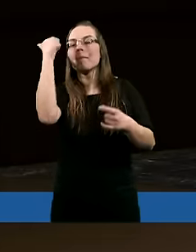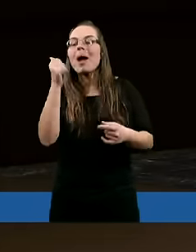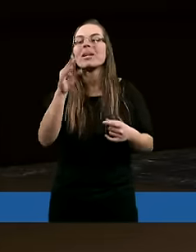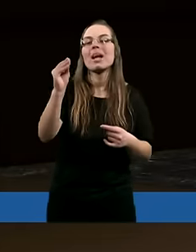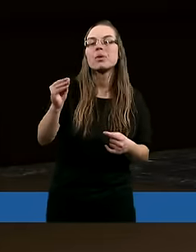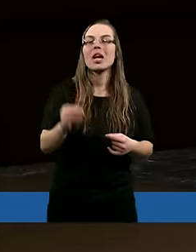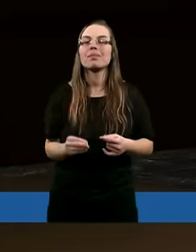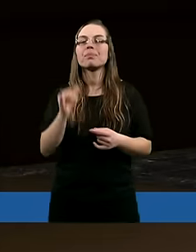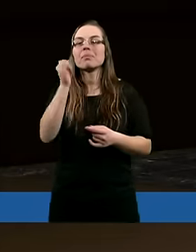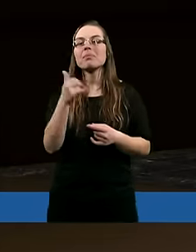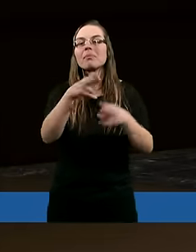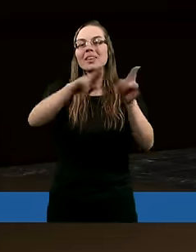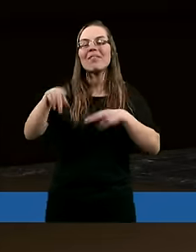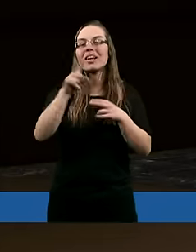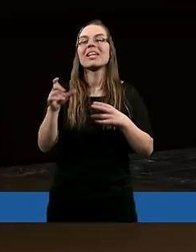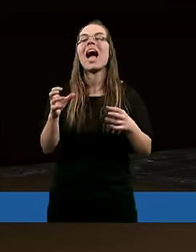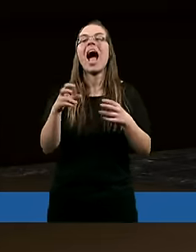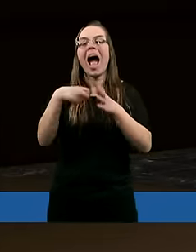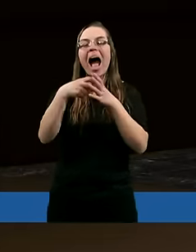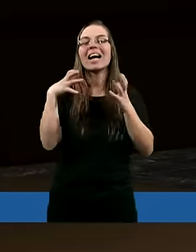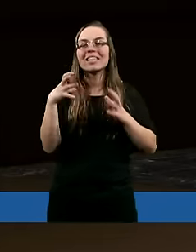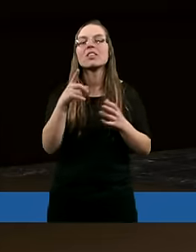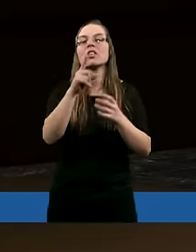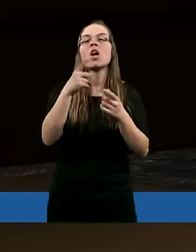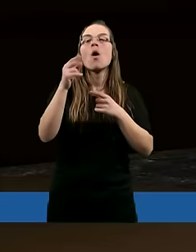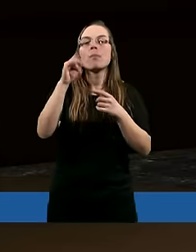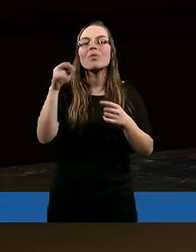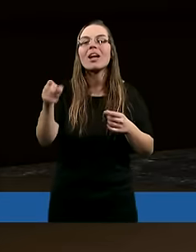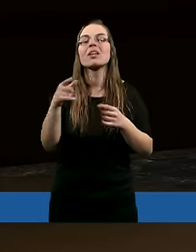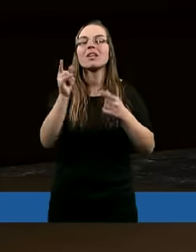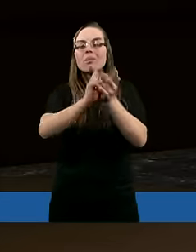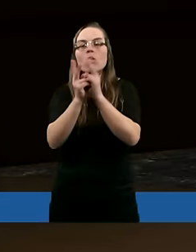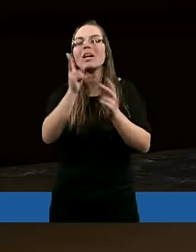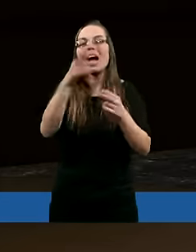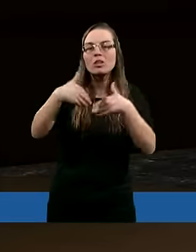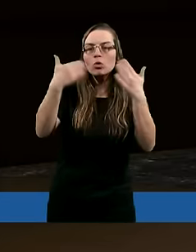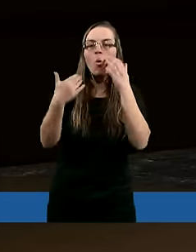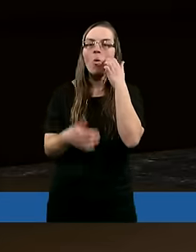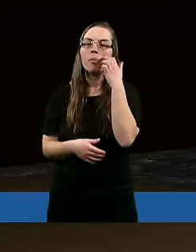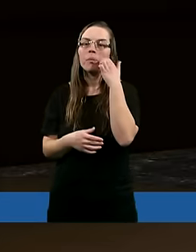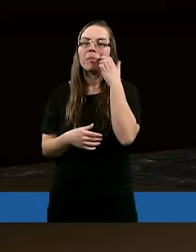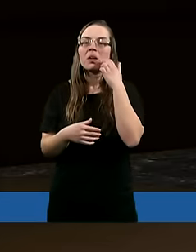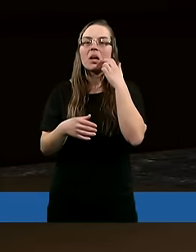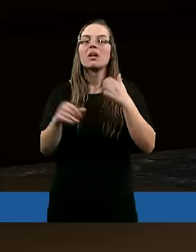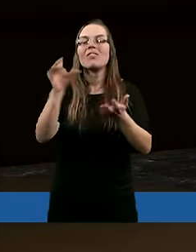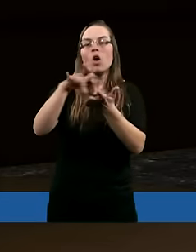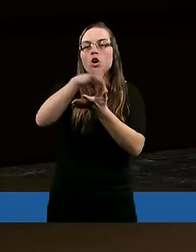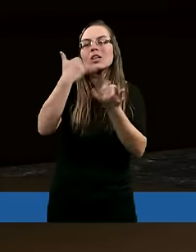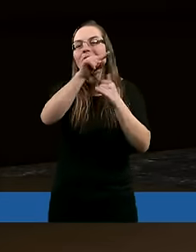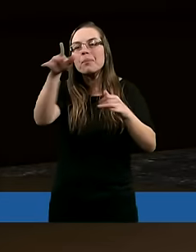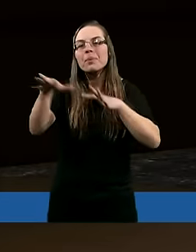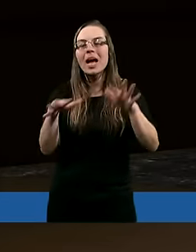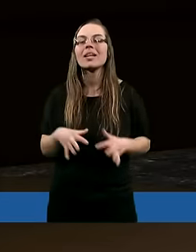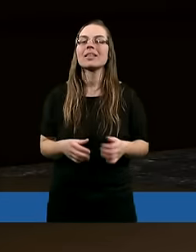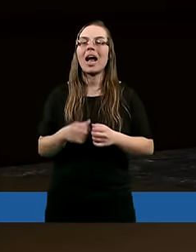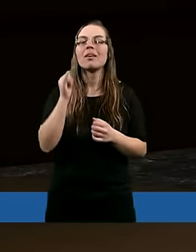Pamiętam, że jak wracaliśmy z akcji kolporterskiej i spotykaliśmy się już po całym dniu w ośrodku, czy to